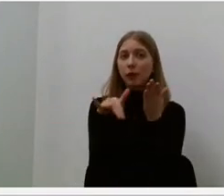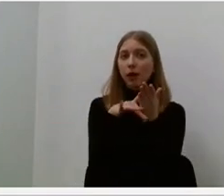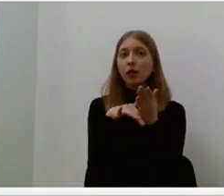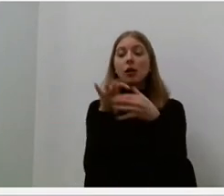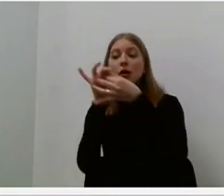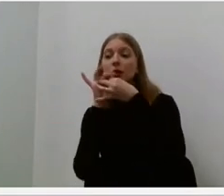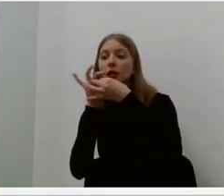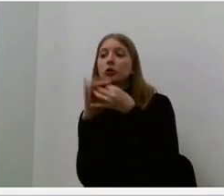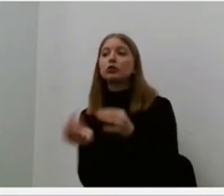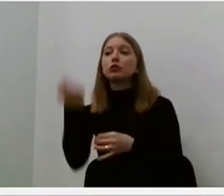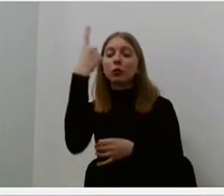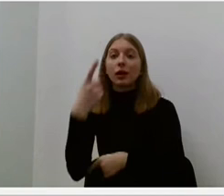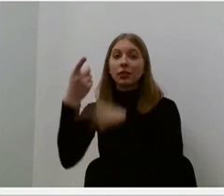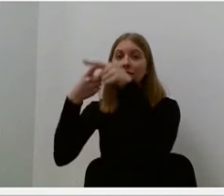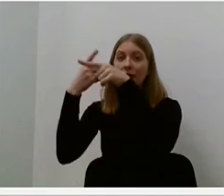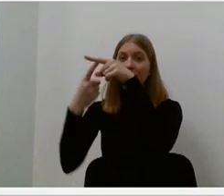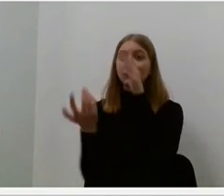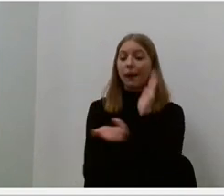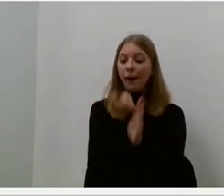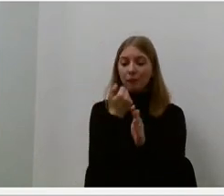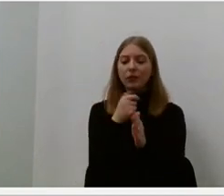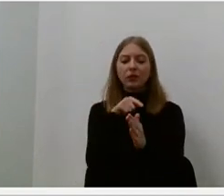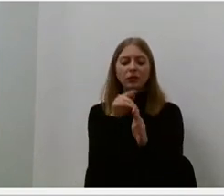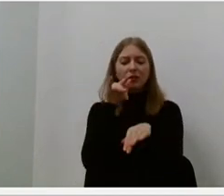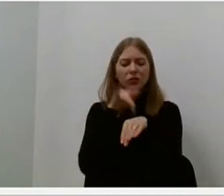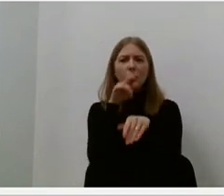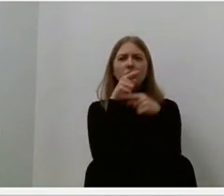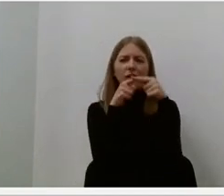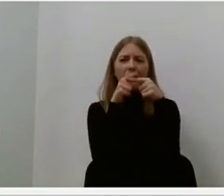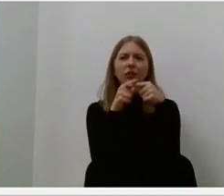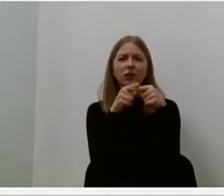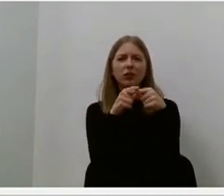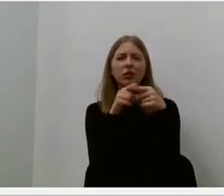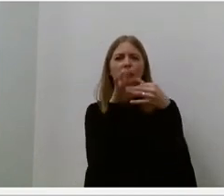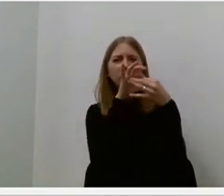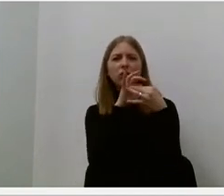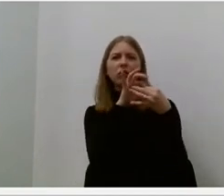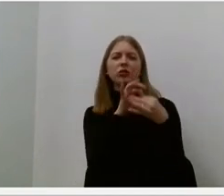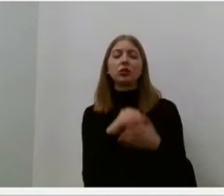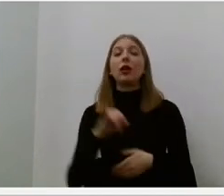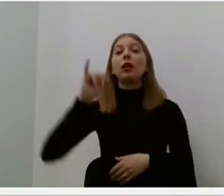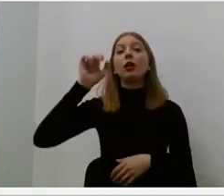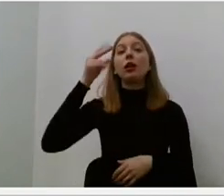gaudavo. Čia jau buvo minėta, gerbiamos ingės, kad mama siuntėjai